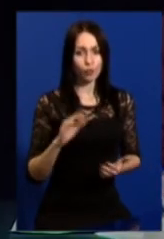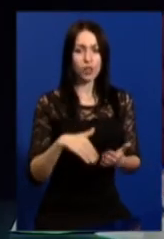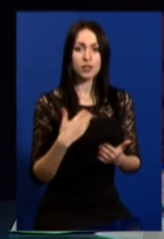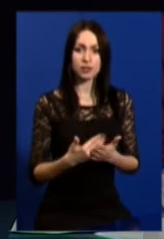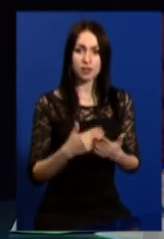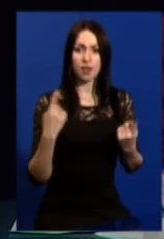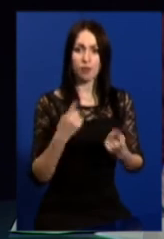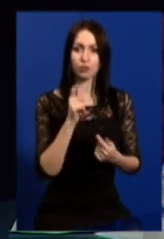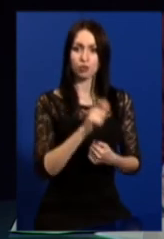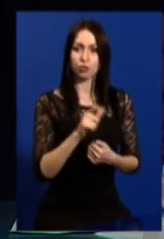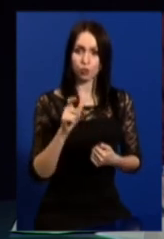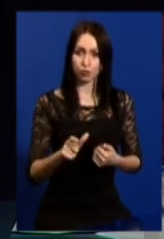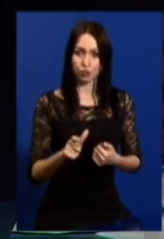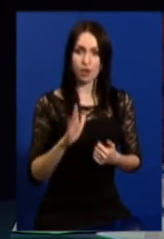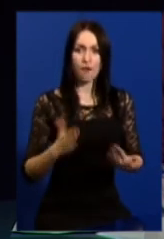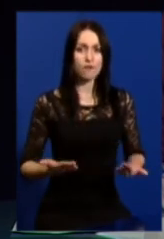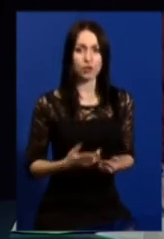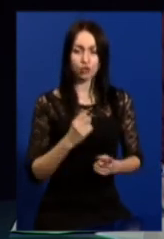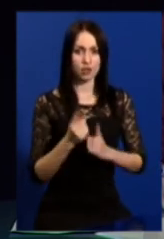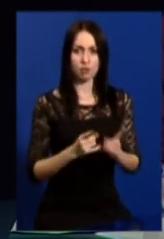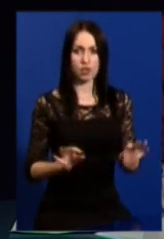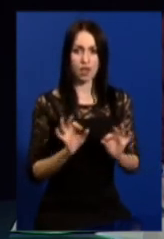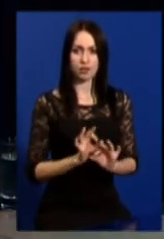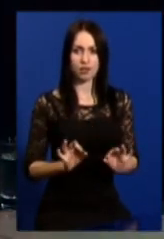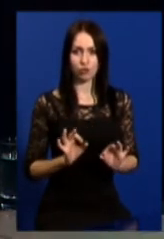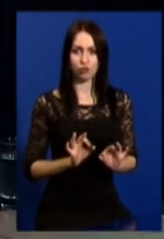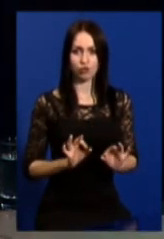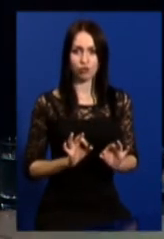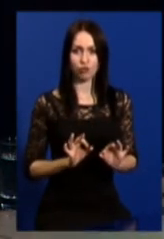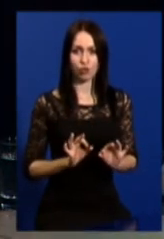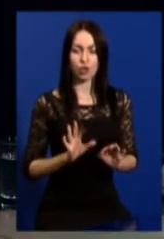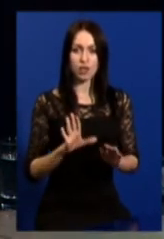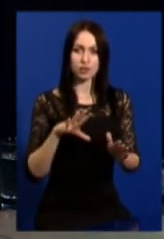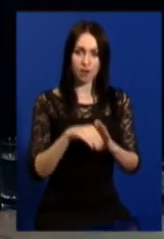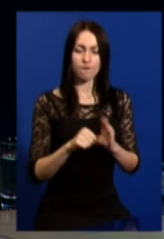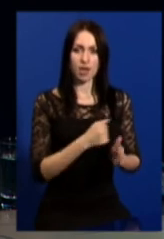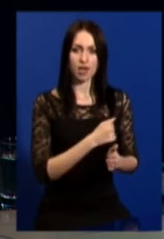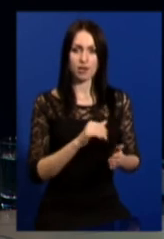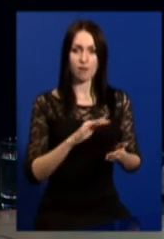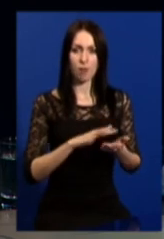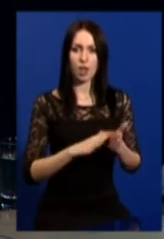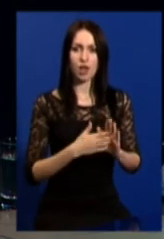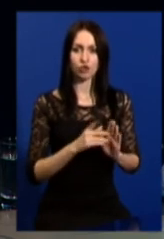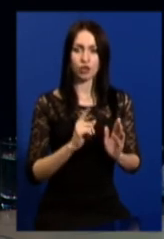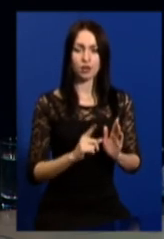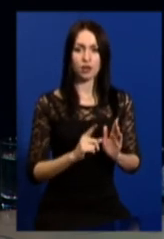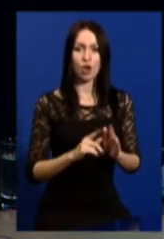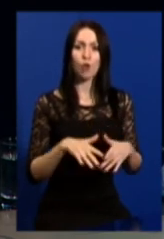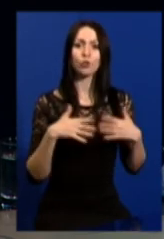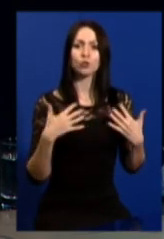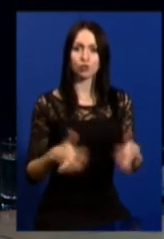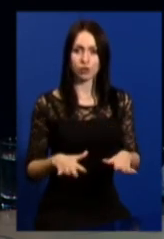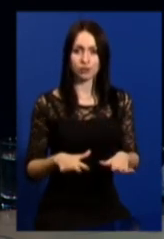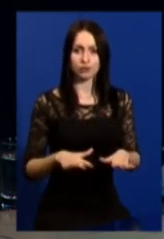пересічних мешканців у житті не змінюється нічого з запровадженням воєнного стану? Вже